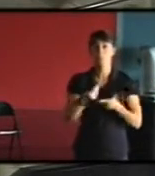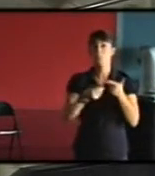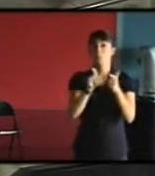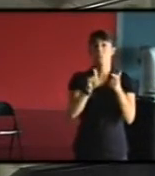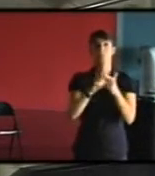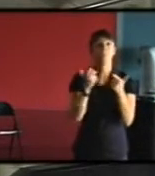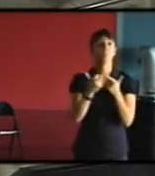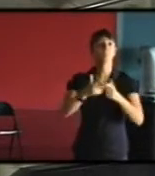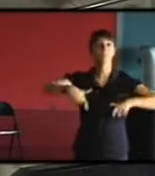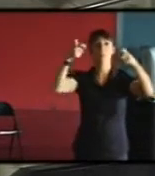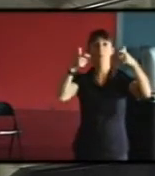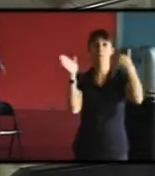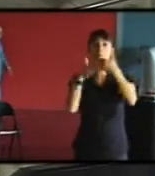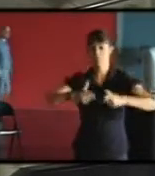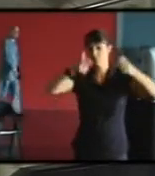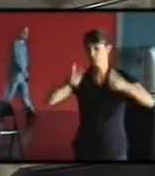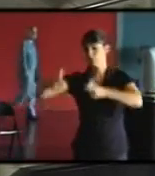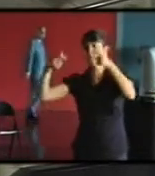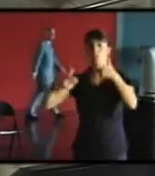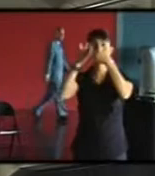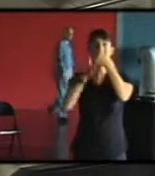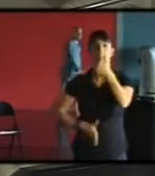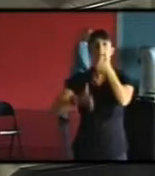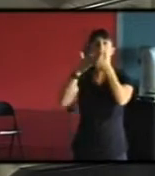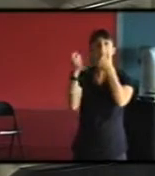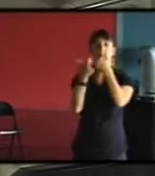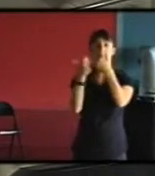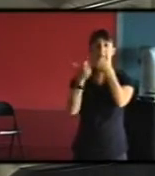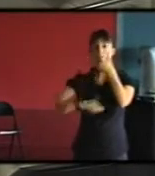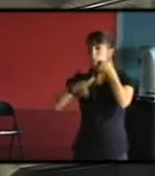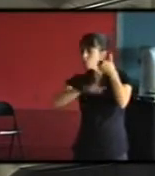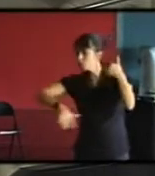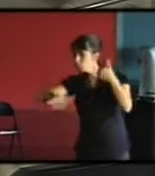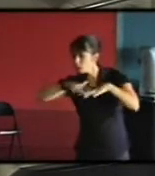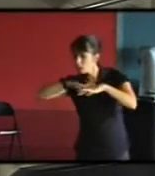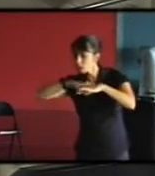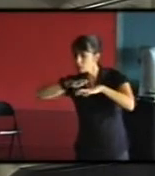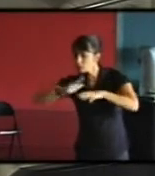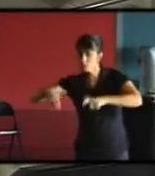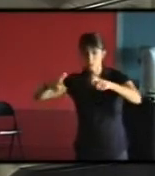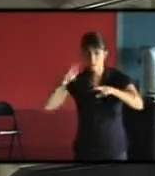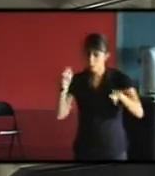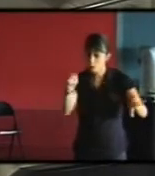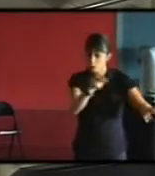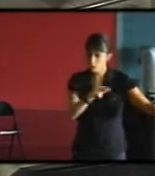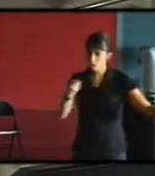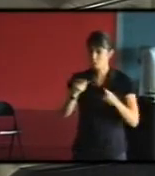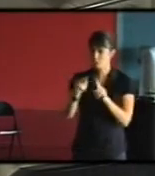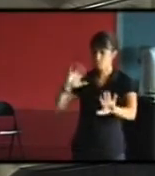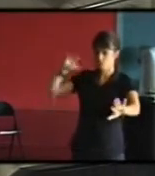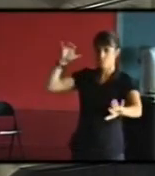exemple, avec les bâtiments mitoyens, avec la compacité des quartiers que vous allez trouver, est-ce qu'ils ont besoin de beaucoup de chaleur